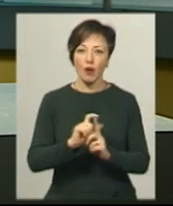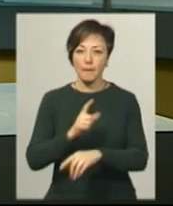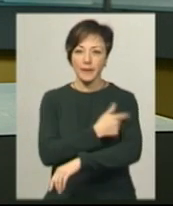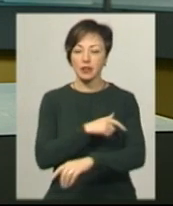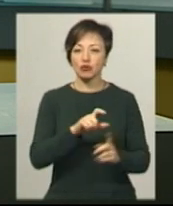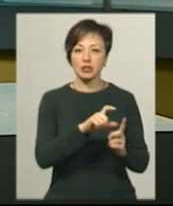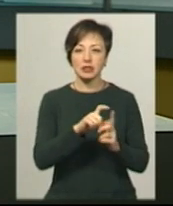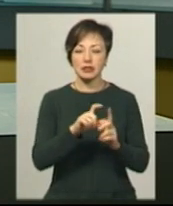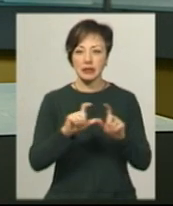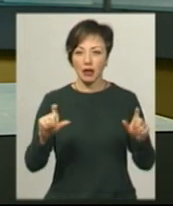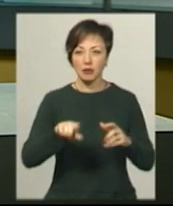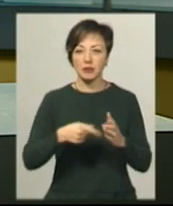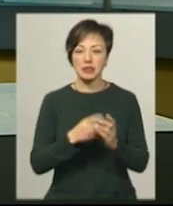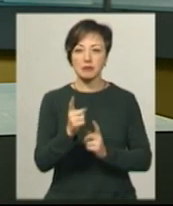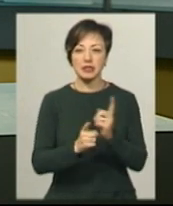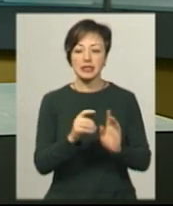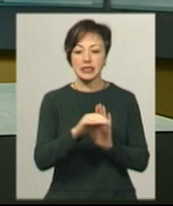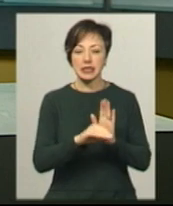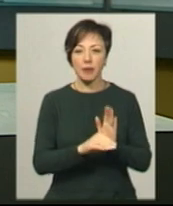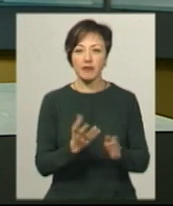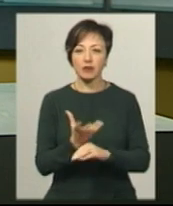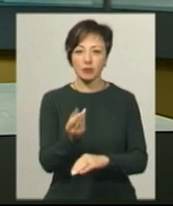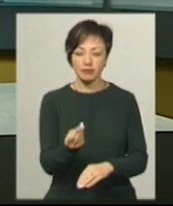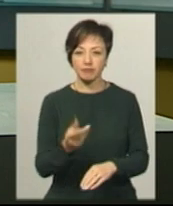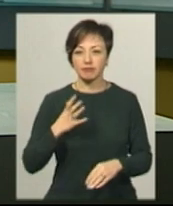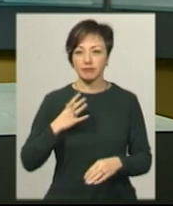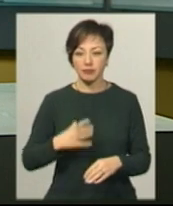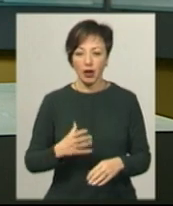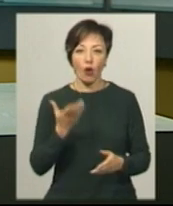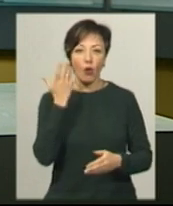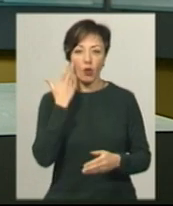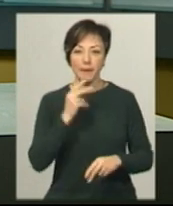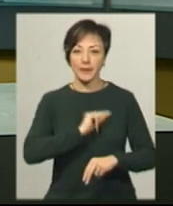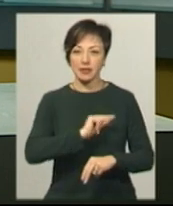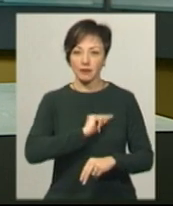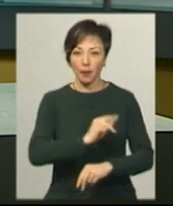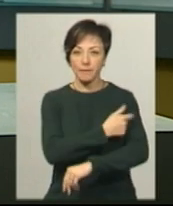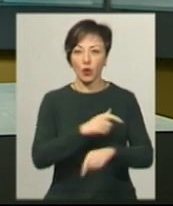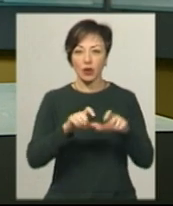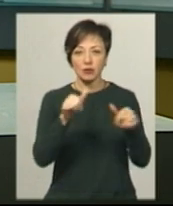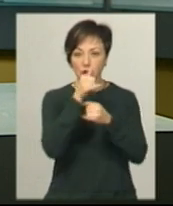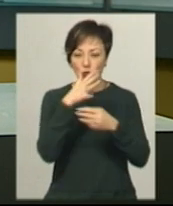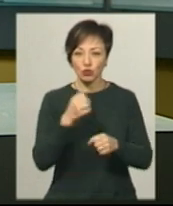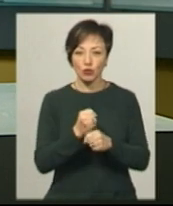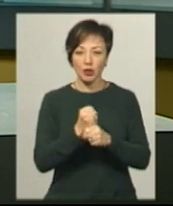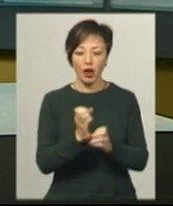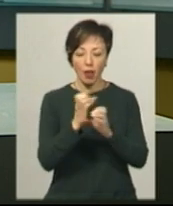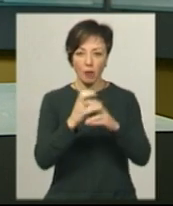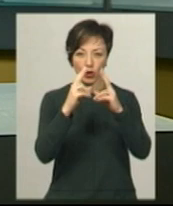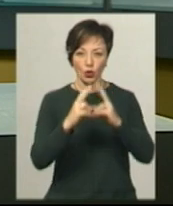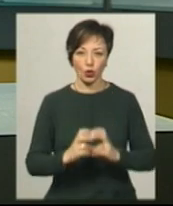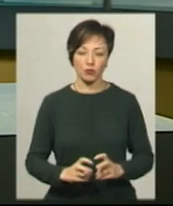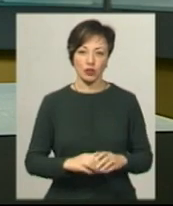закладах міста зміниться система фінансування. Платити доведеться у тому випадку, коли працівники поліклініки не зможуть зробити лабораторне